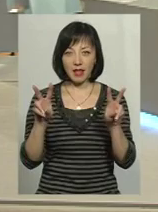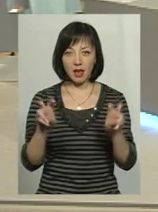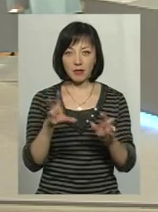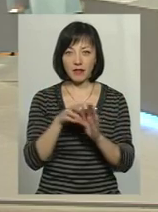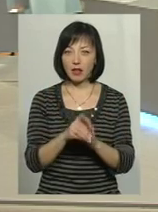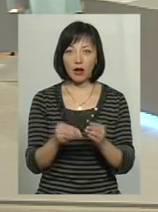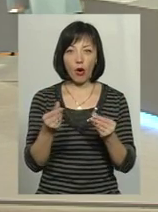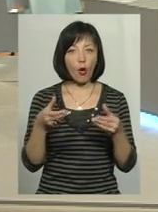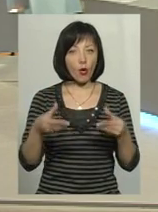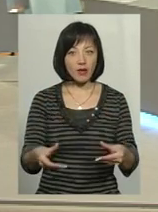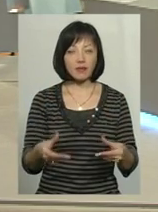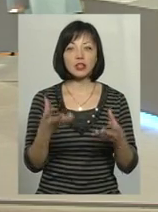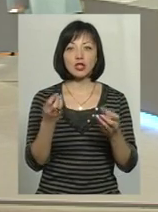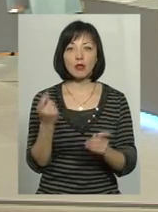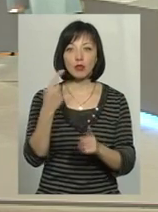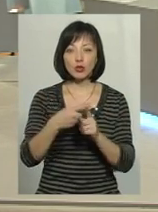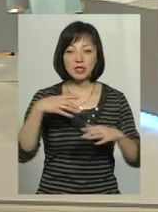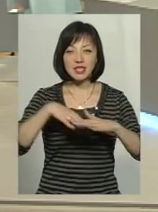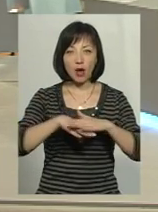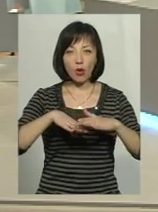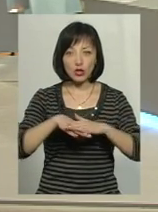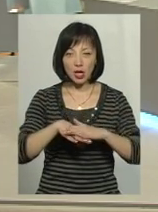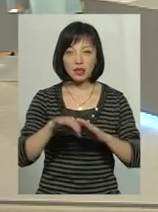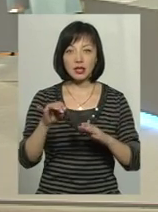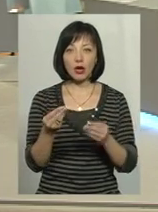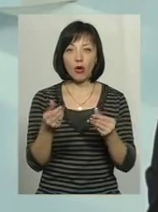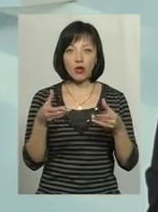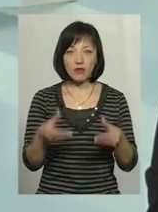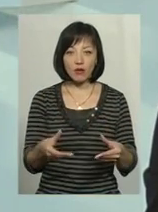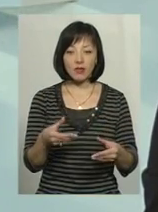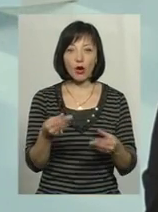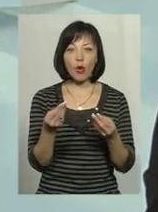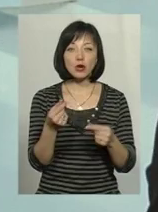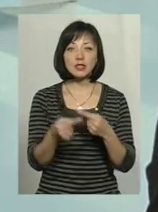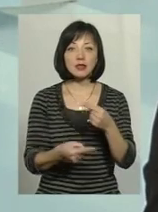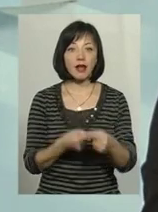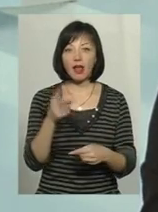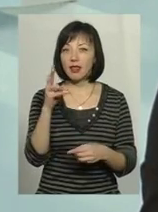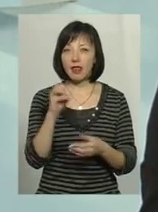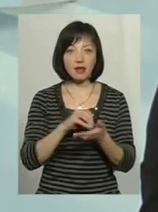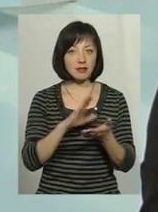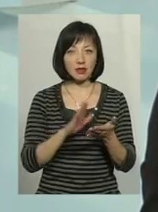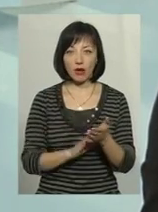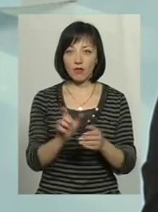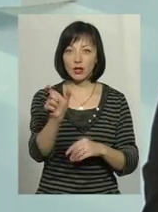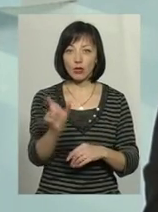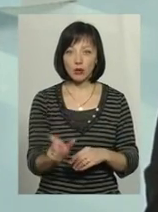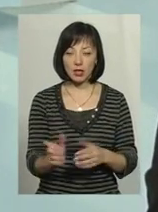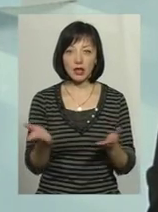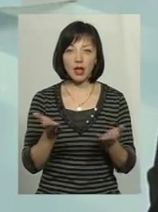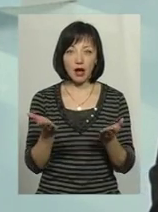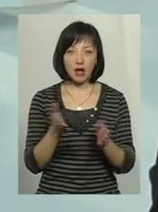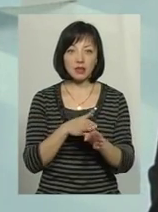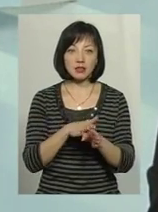готівка була. Тут були заощадження і готівкові кошти по спадщині. Не задекларована людина, яка